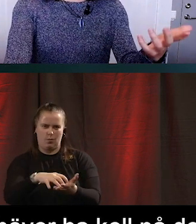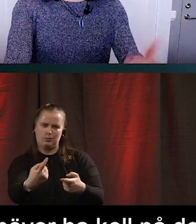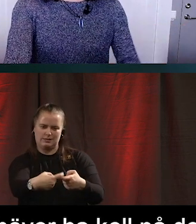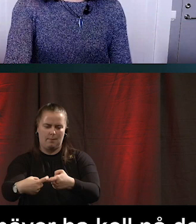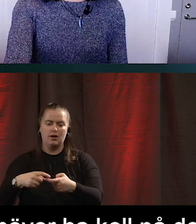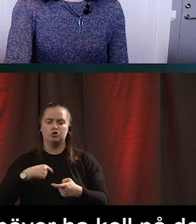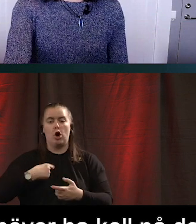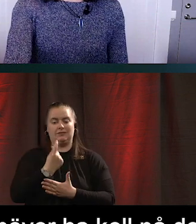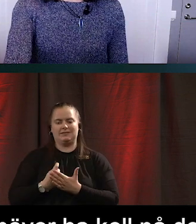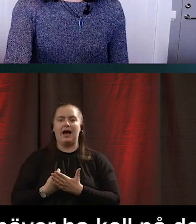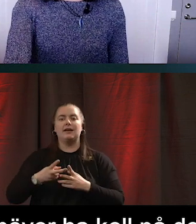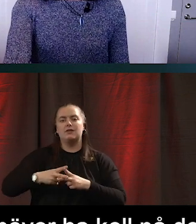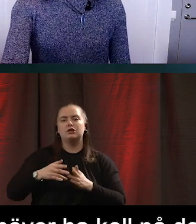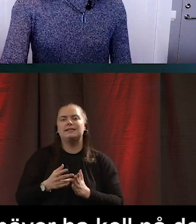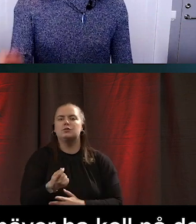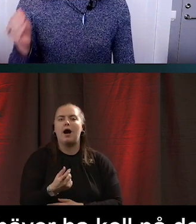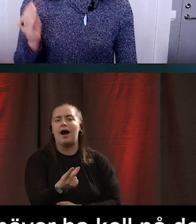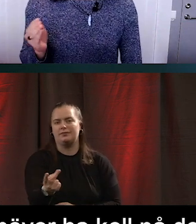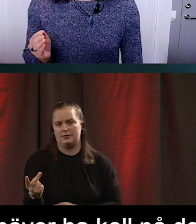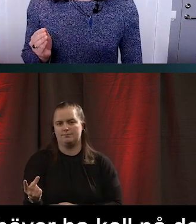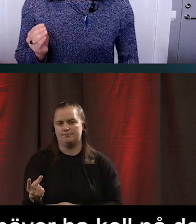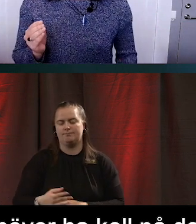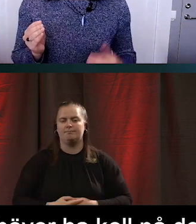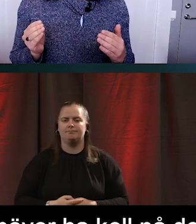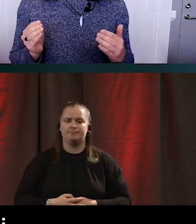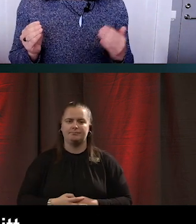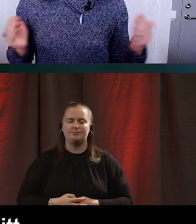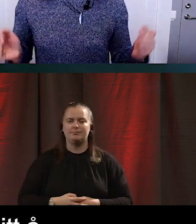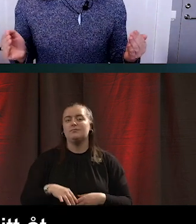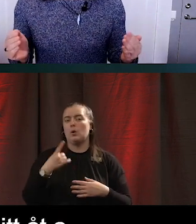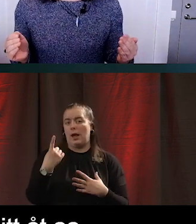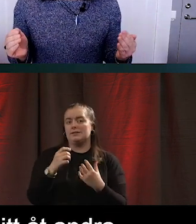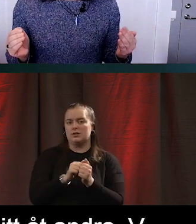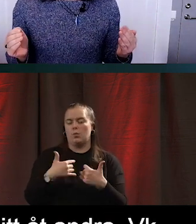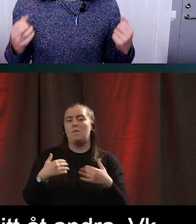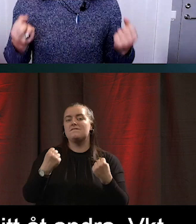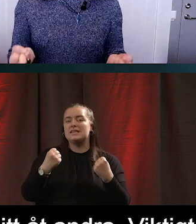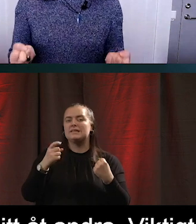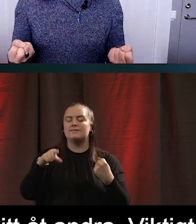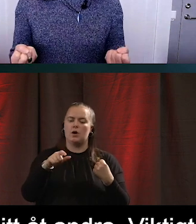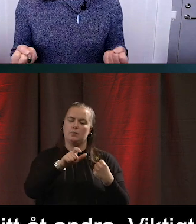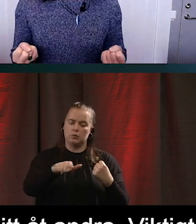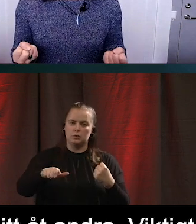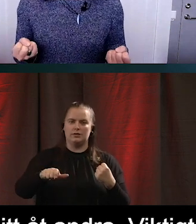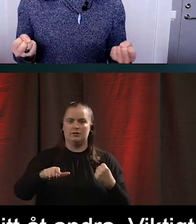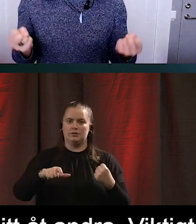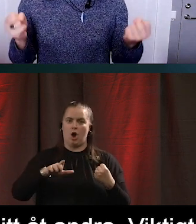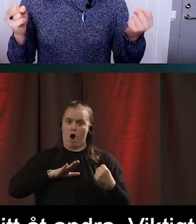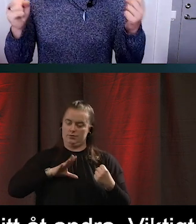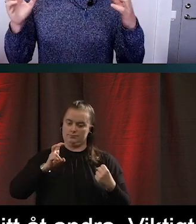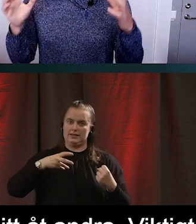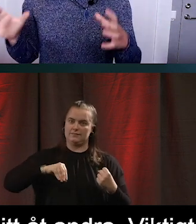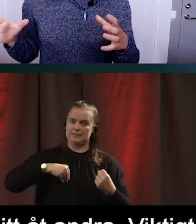Eller digitala gränssnitt åt andra. Och något som är väldigt viktigt, framförallt för de som sitter på investeringspengar att förstå.